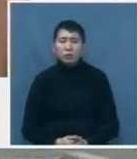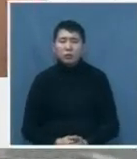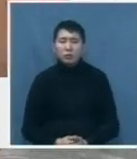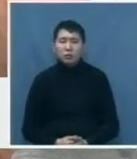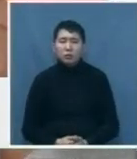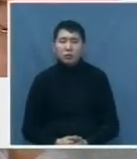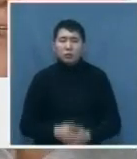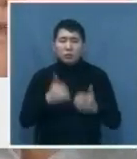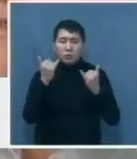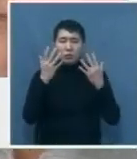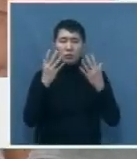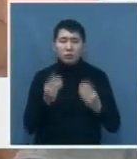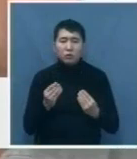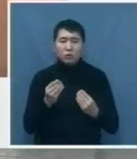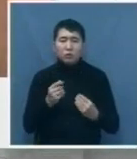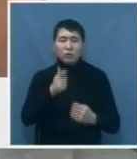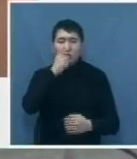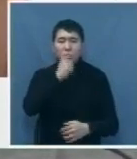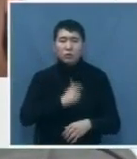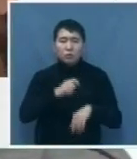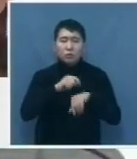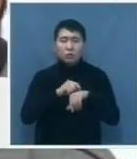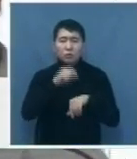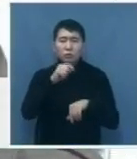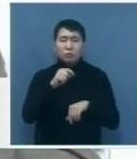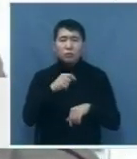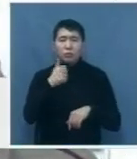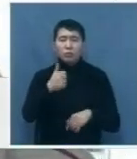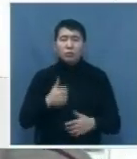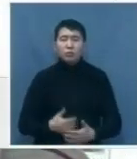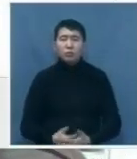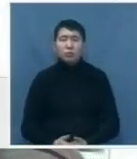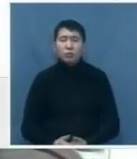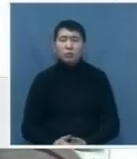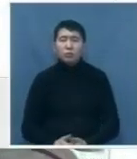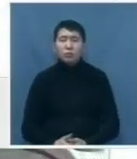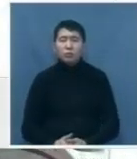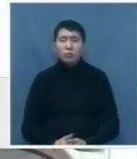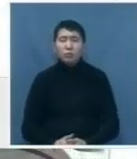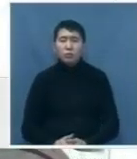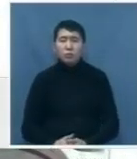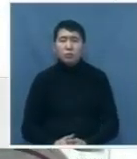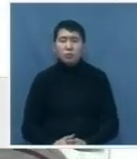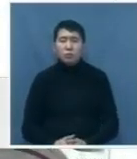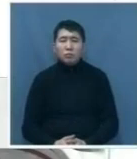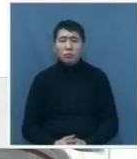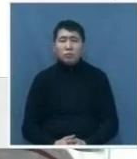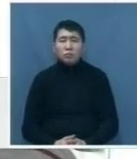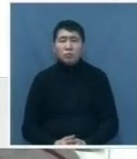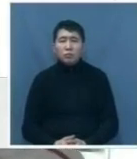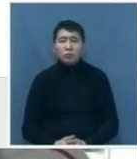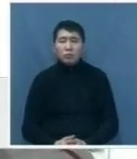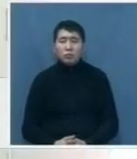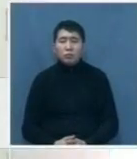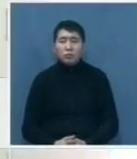И на сегодняшний день, сегодня я могу сказать, что я сейчас в хорошем, отличном состоянии и чувствую себя